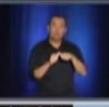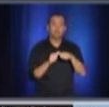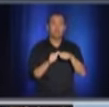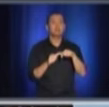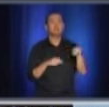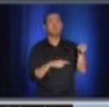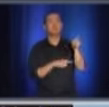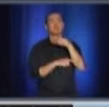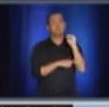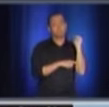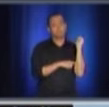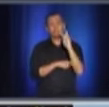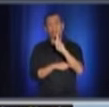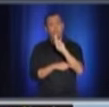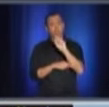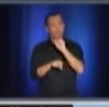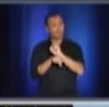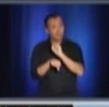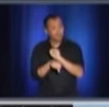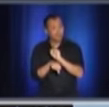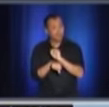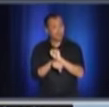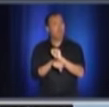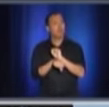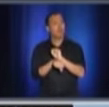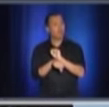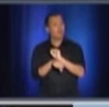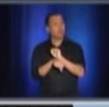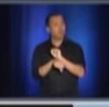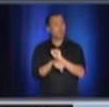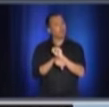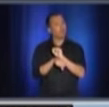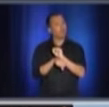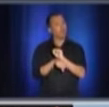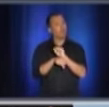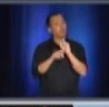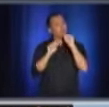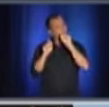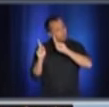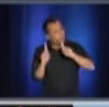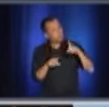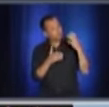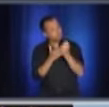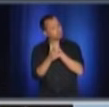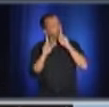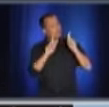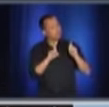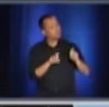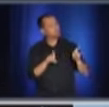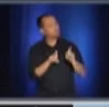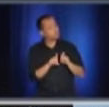de rappeler aux travailleurs qui sont de retour au travail qu'ils ne devraient pas hésiter à se faire dépister.